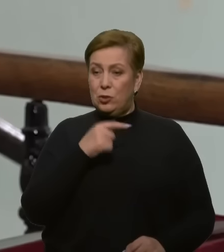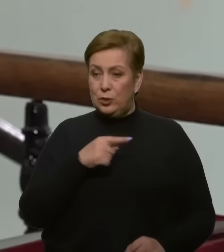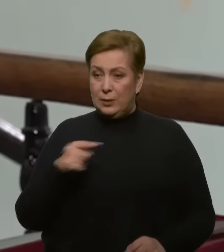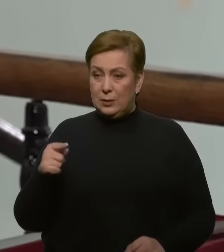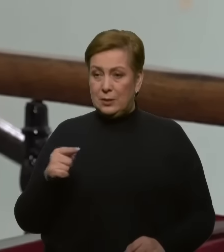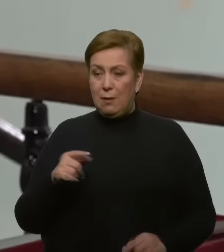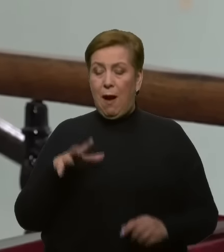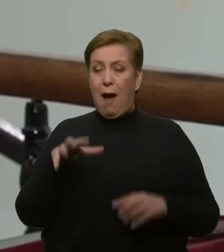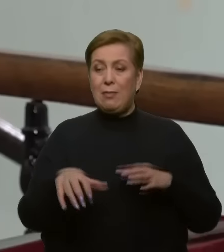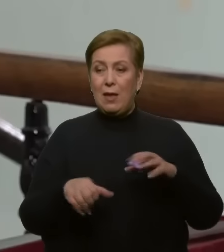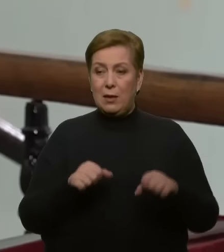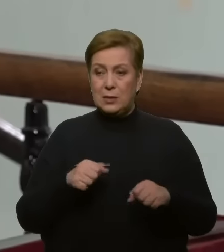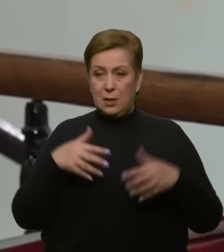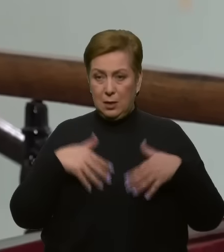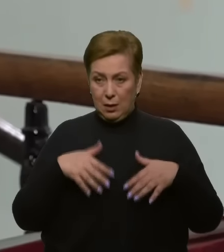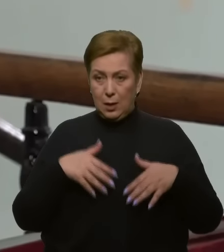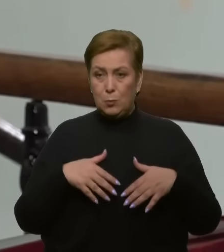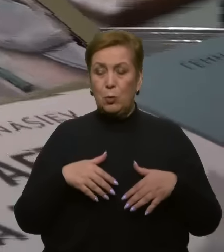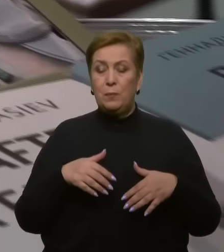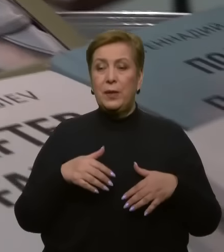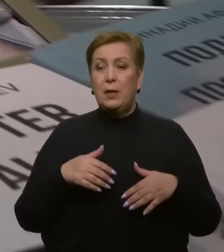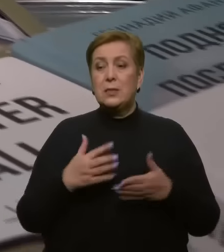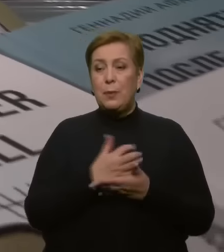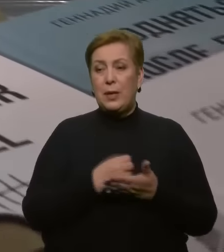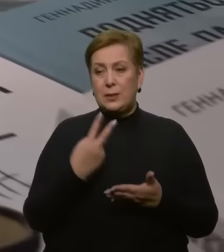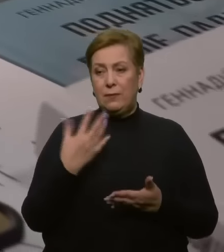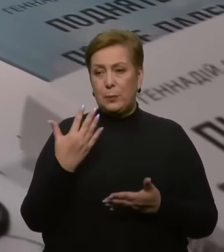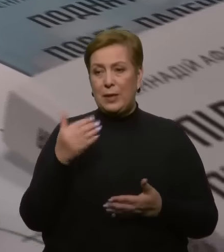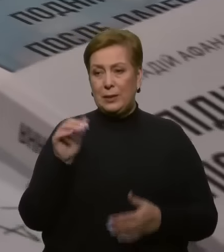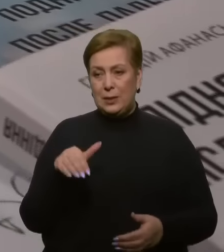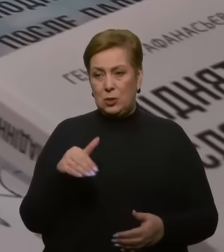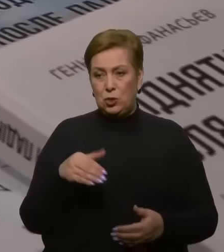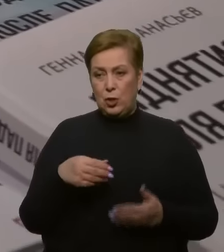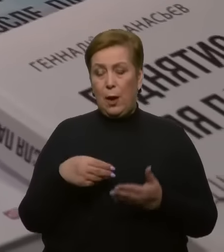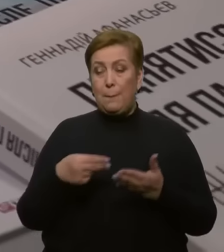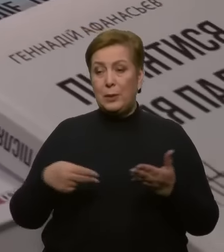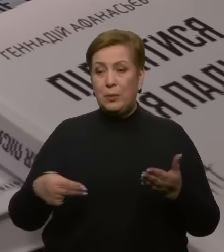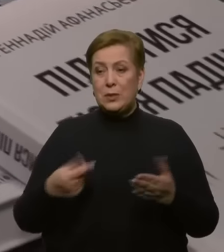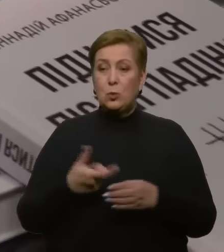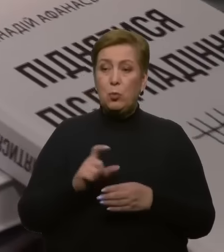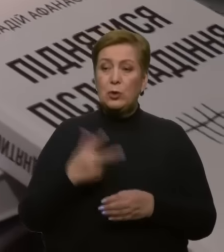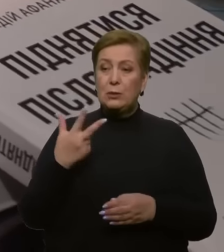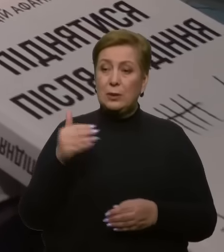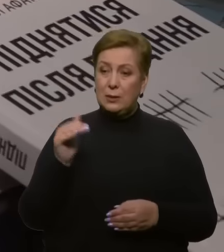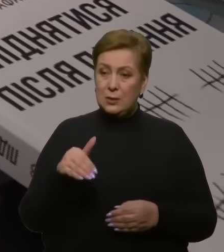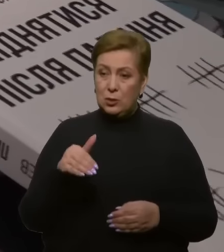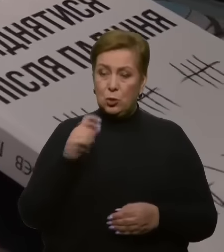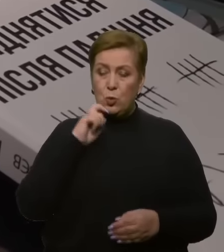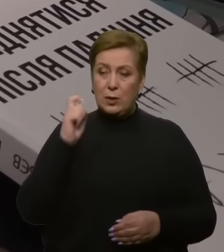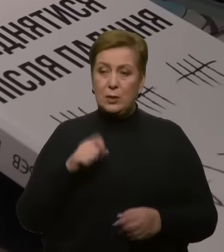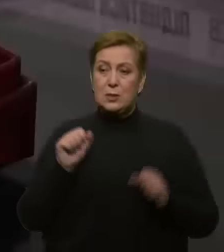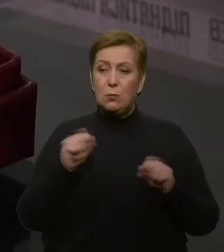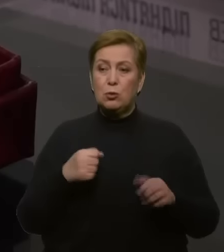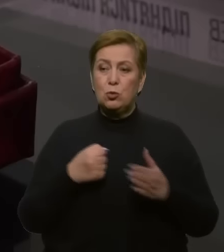підписів для того, щоб петиція пішла вже на підпис президенту. Петицію вже підписали понад три тисячі українців. Зробити це можна до